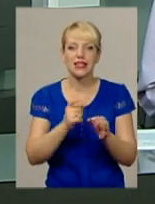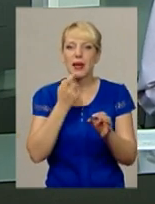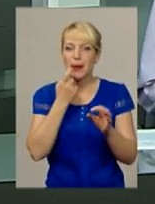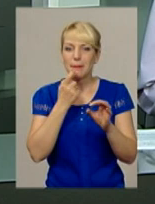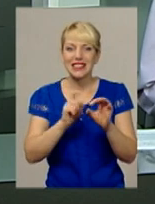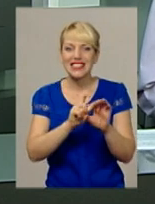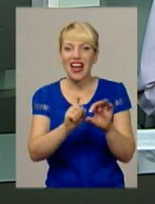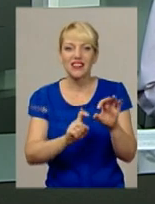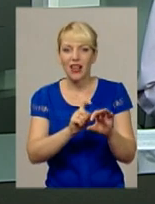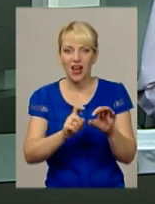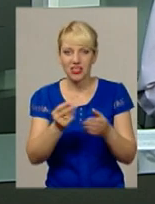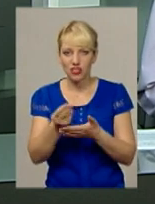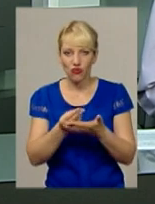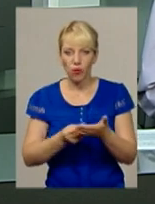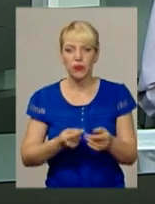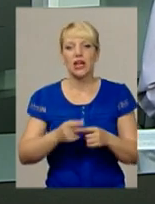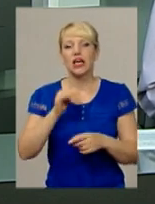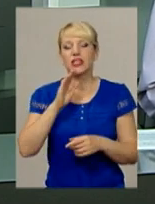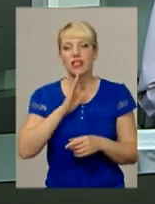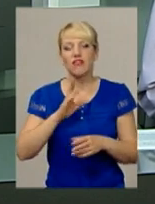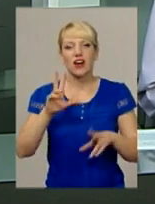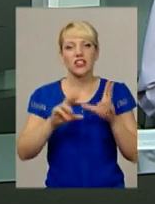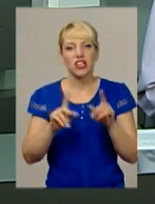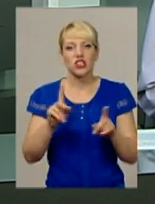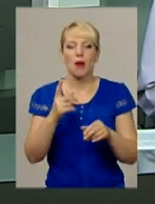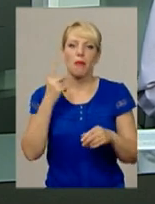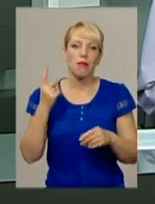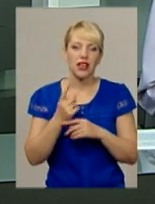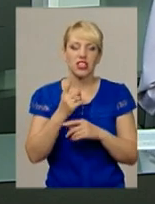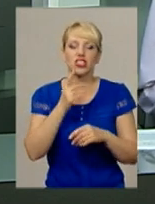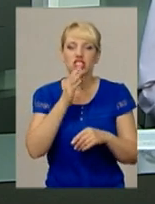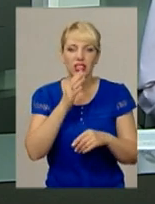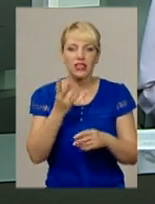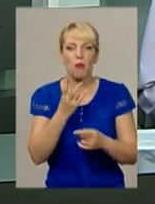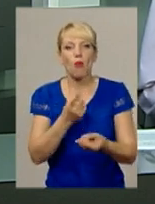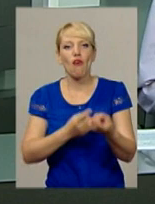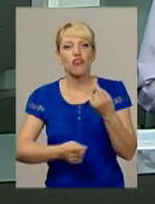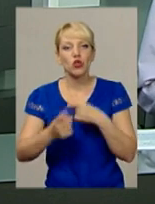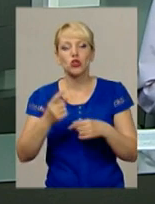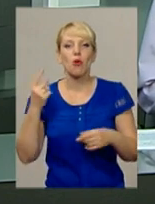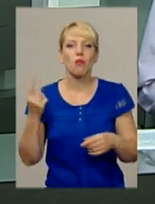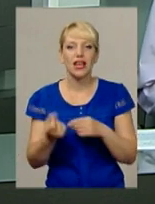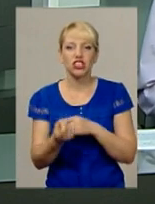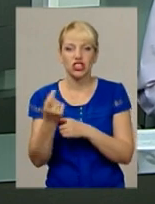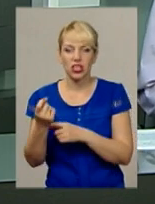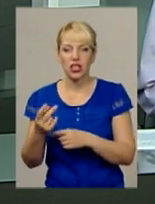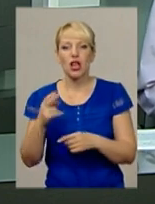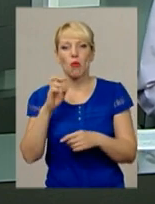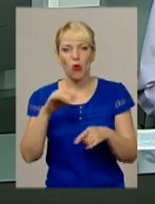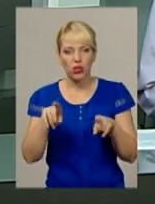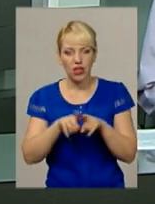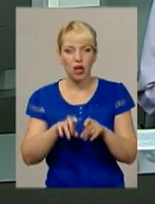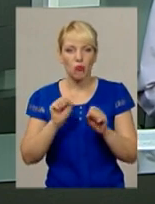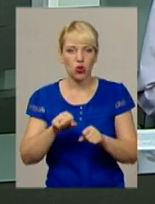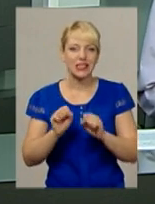школярів. Вона вважає, зараз саме час повернутися до першоджерел, бо тільки так суспільство зможе нарешті скласти зброю та